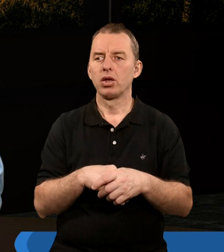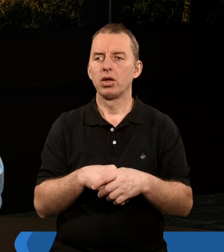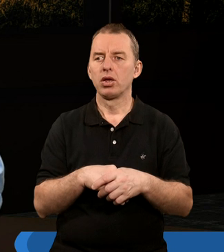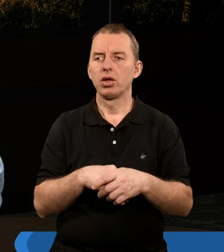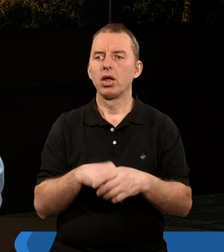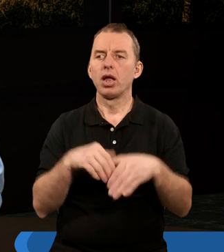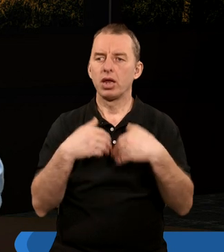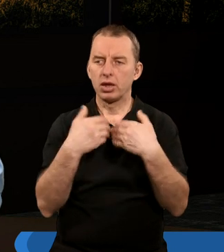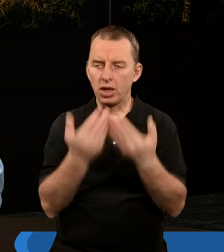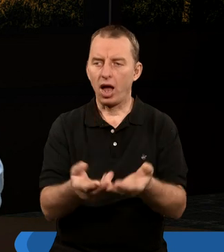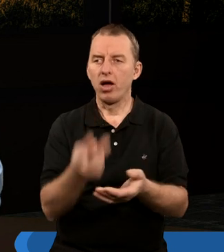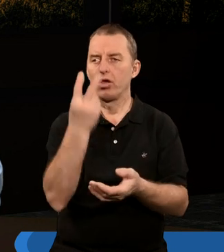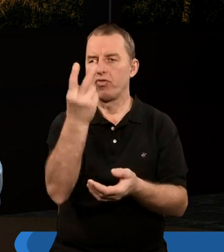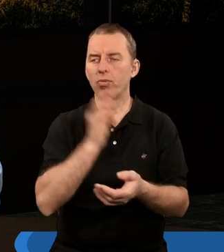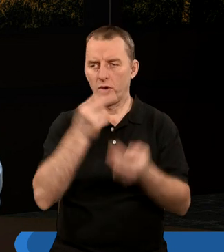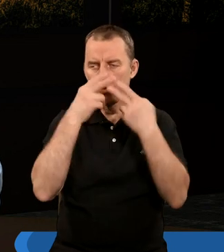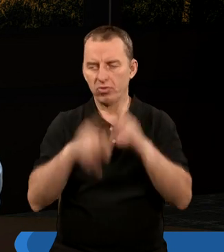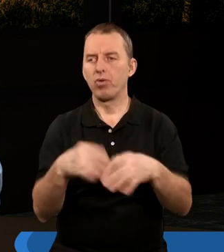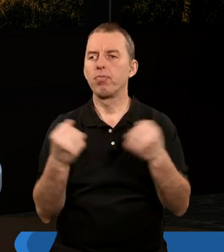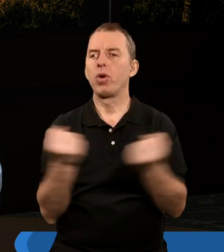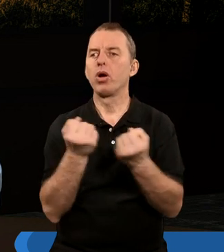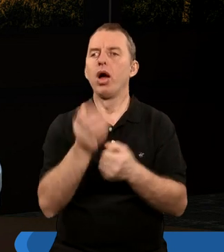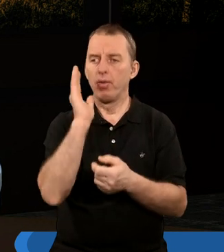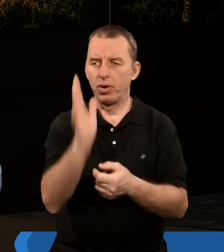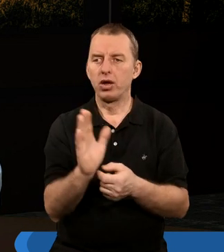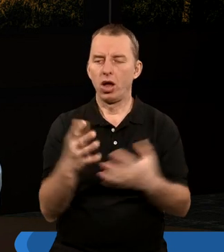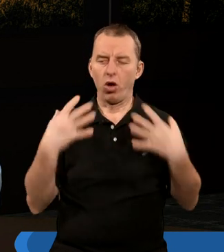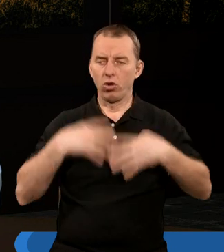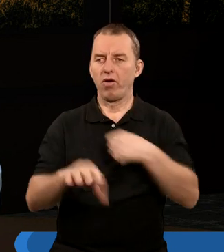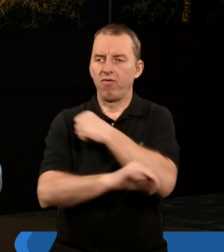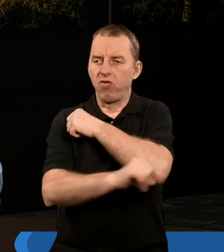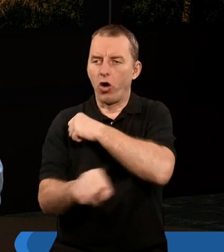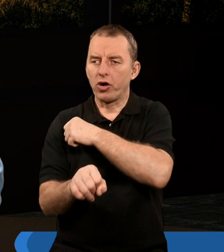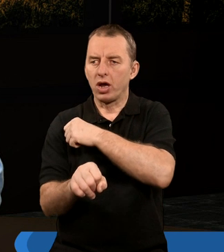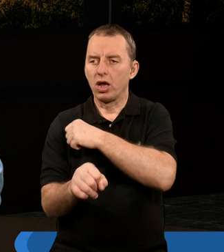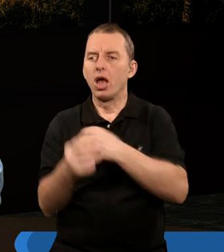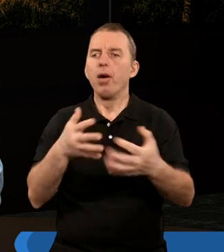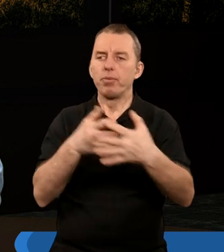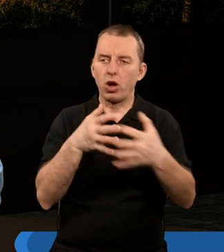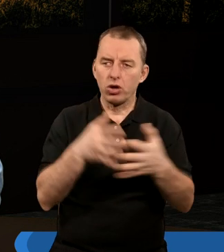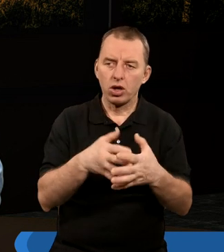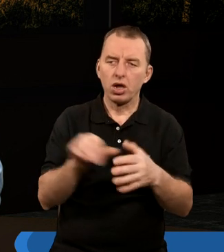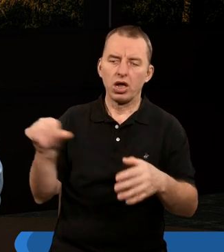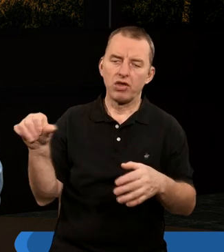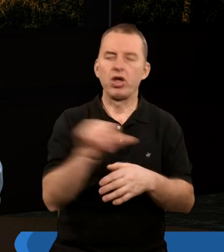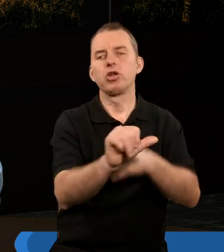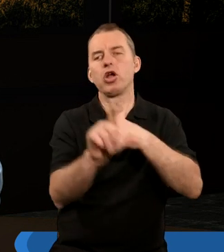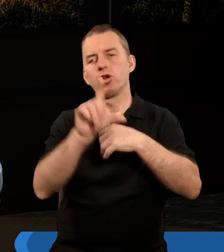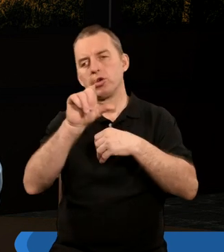I dam dwom moim świadkom moc i będą odziani w Wory prorokowali przez